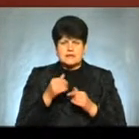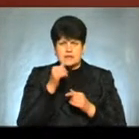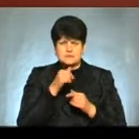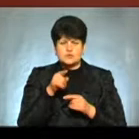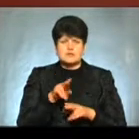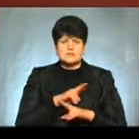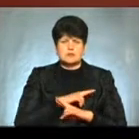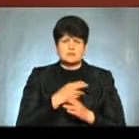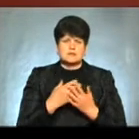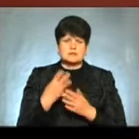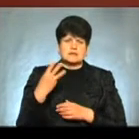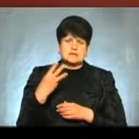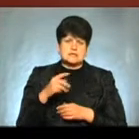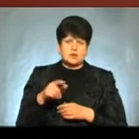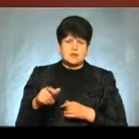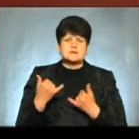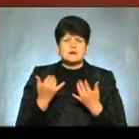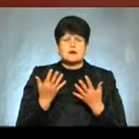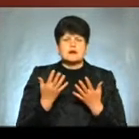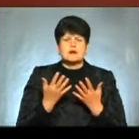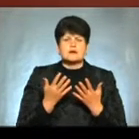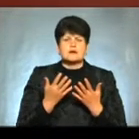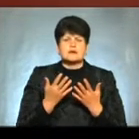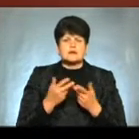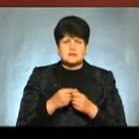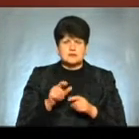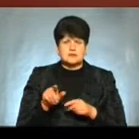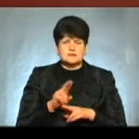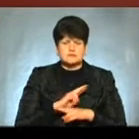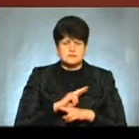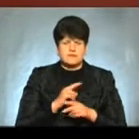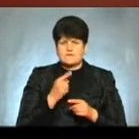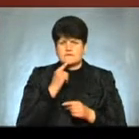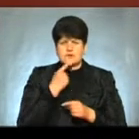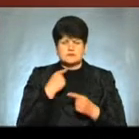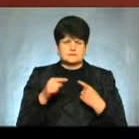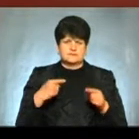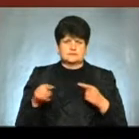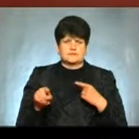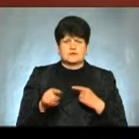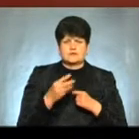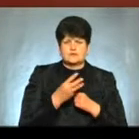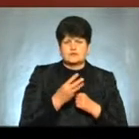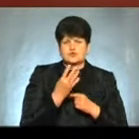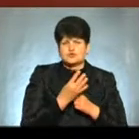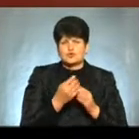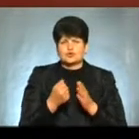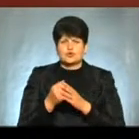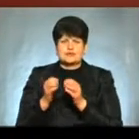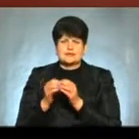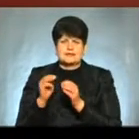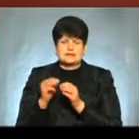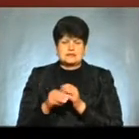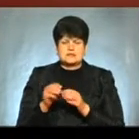тоді загинуло близько 30 людей Зараз кількість жертв визначити дуже важко, цифри різняться, від 4 до 10 тисяч загиблих, говорять